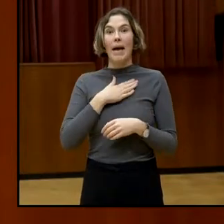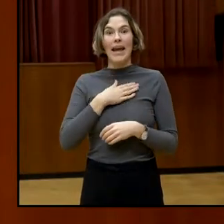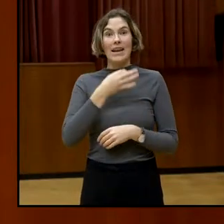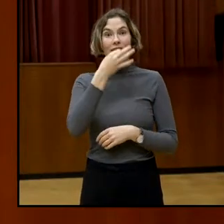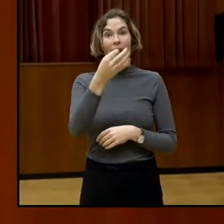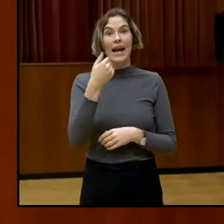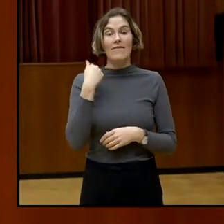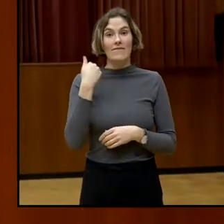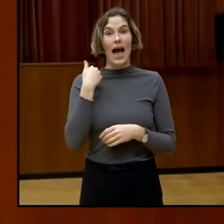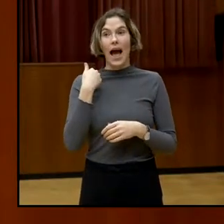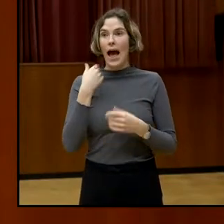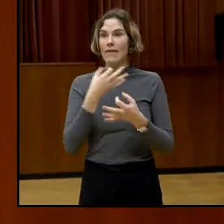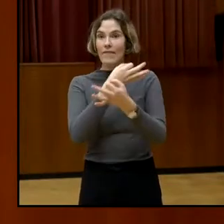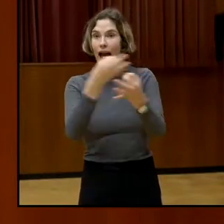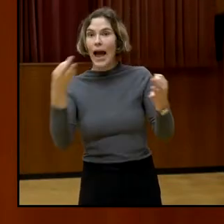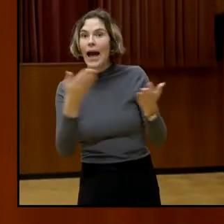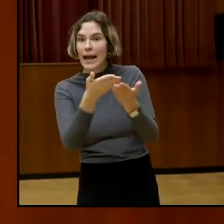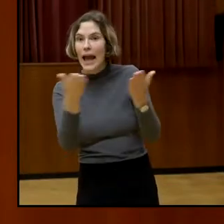Frage so hoch war.